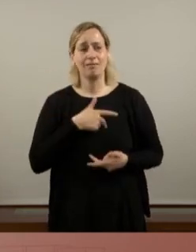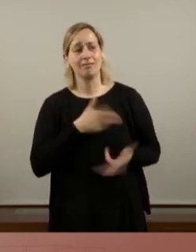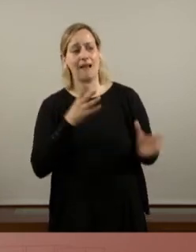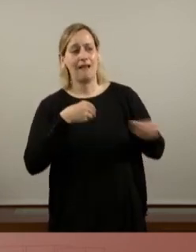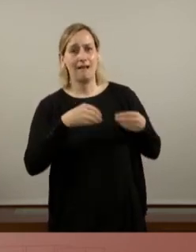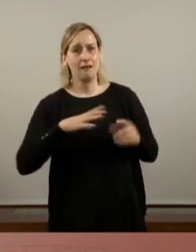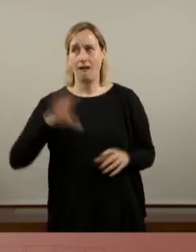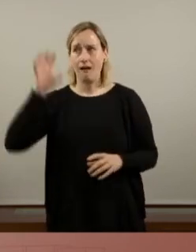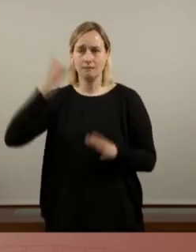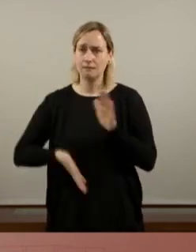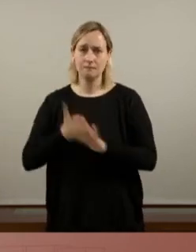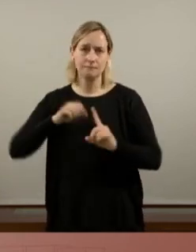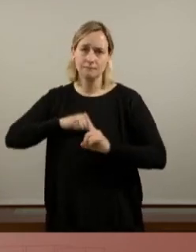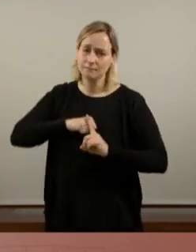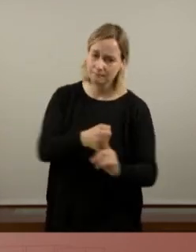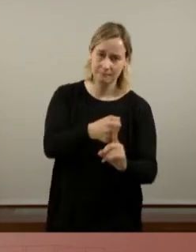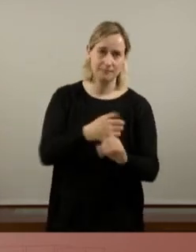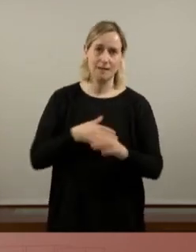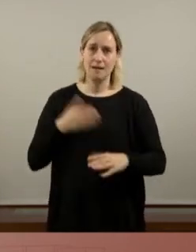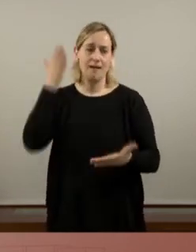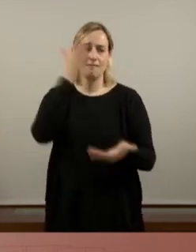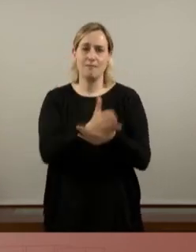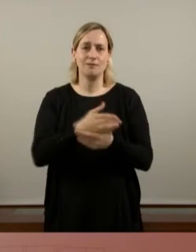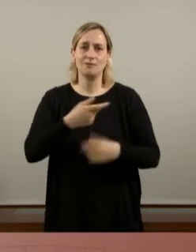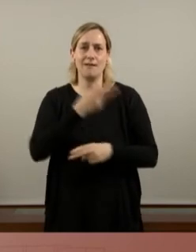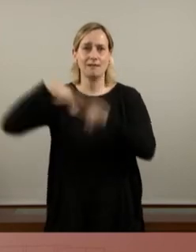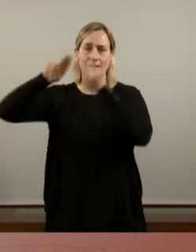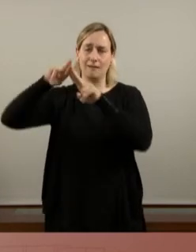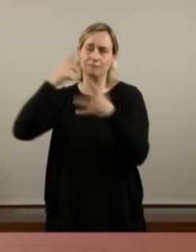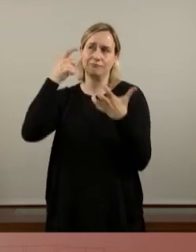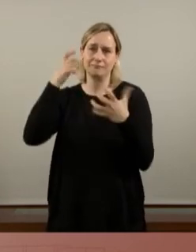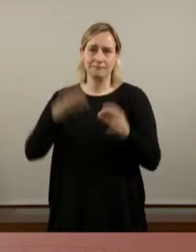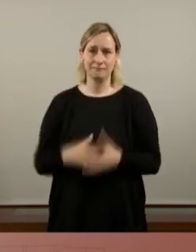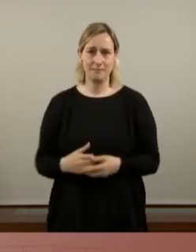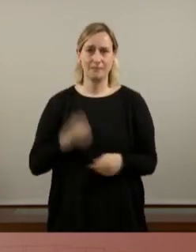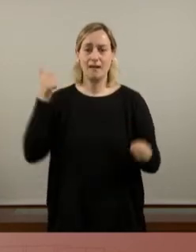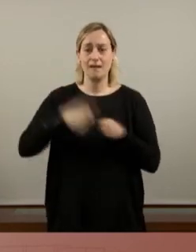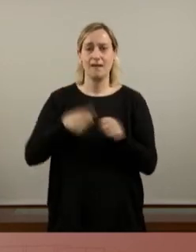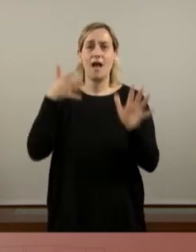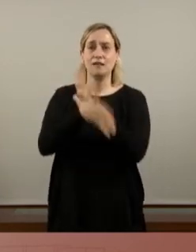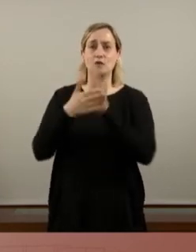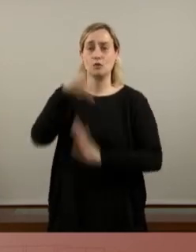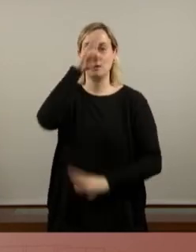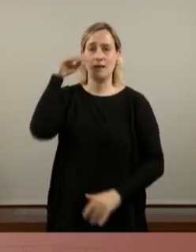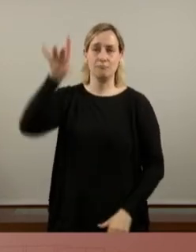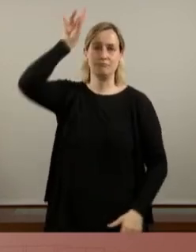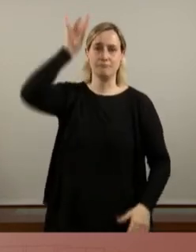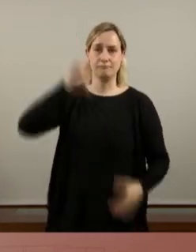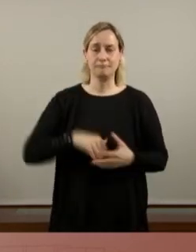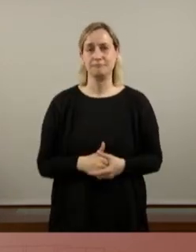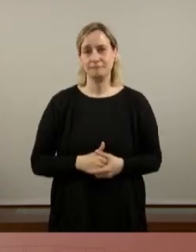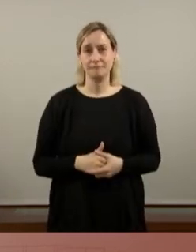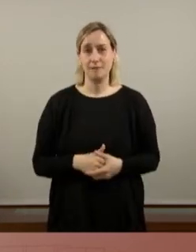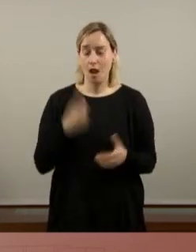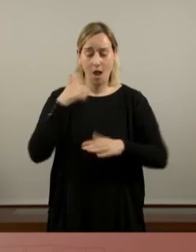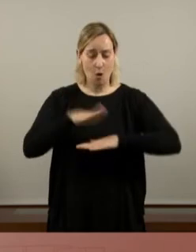repressió i la intervenció de la Generalitat. No és cap secret i els discursos del senyor Illan són una mostra que